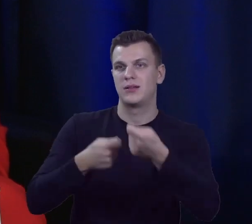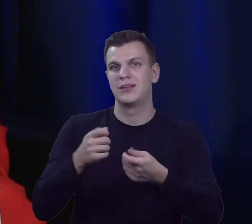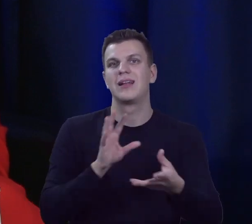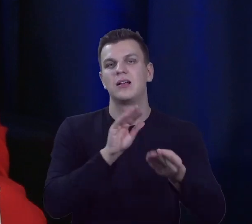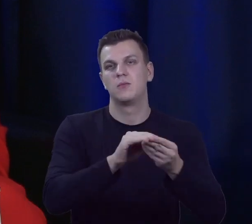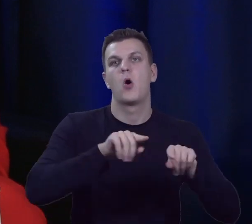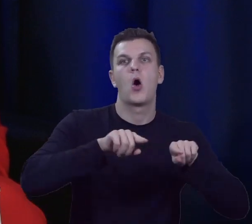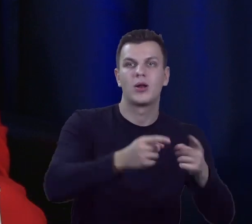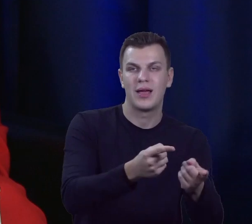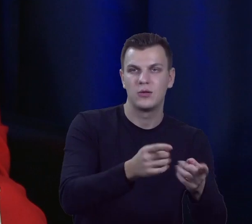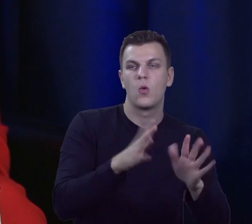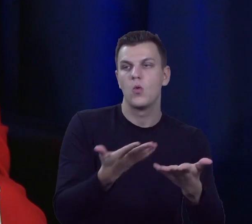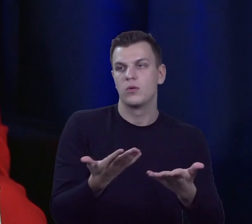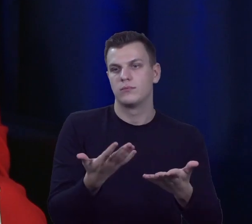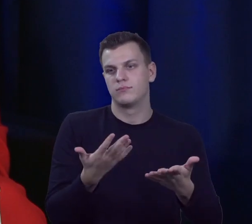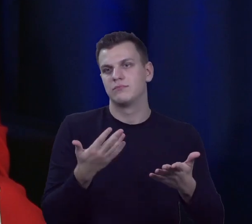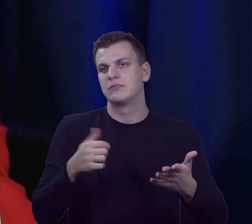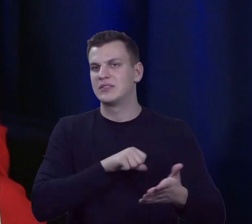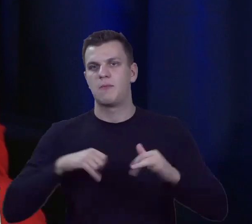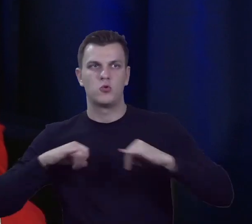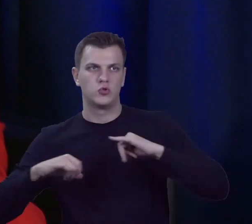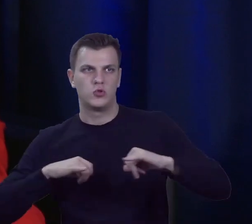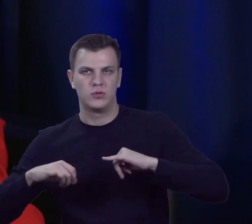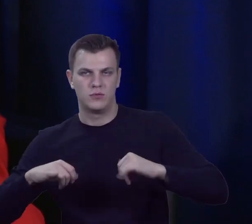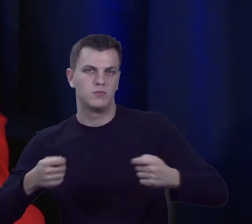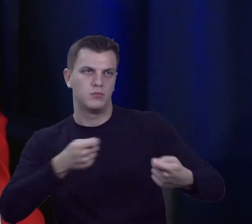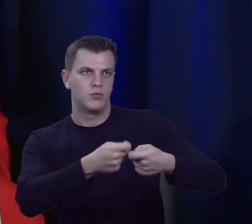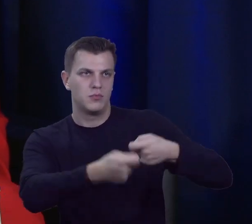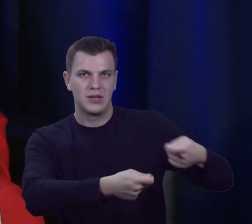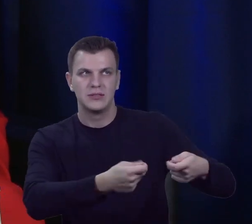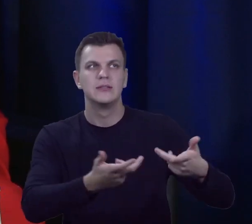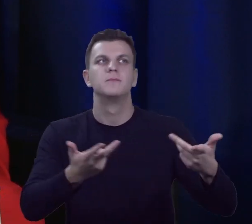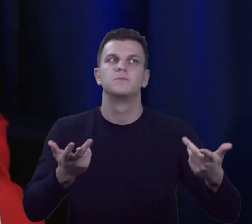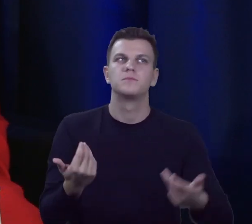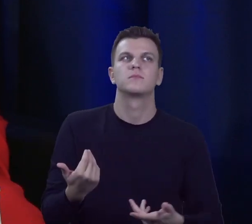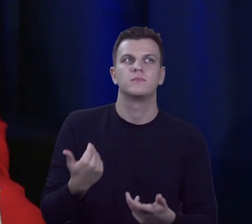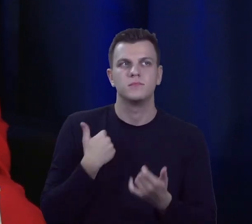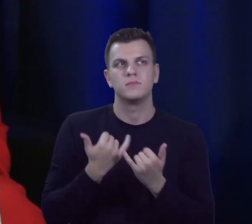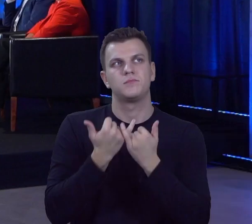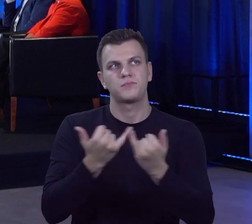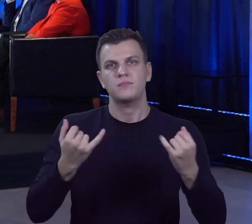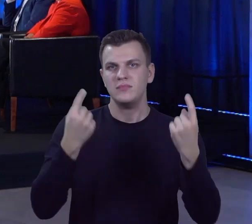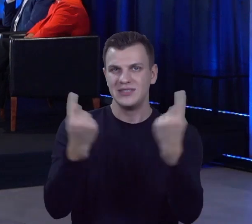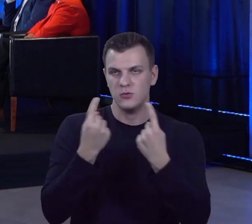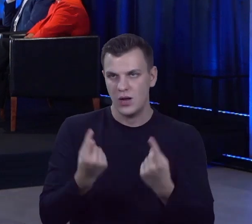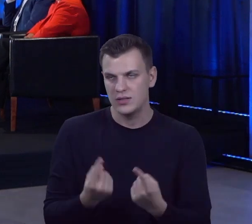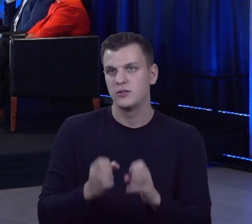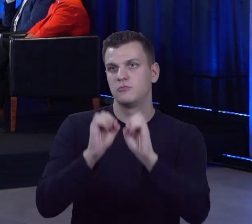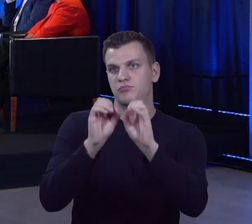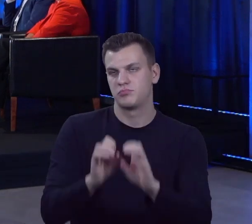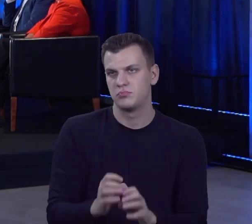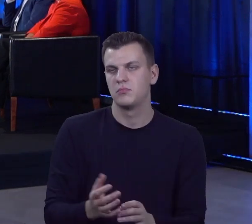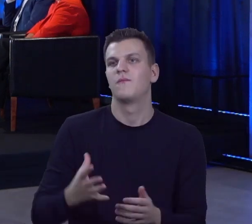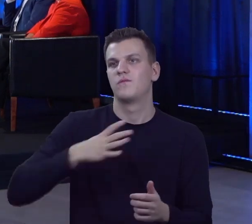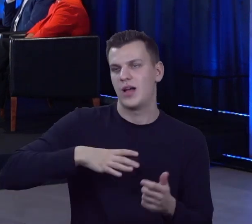strony jednostek samorządowych. No i właśnie było wiele rzeczy takich, które mówią o dobrych praktykach, ale